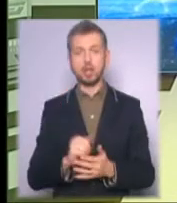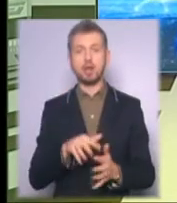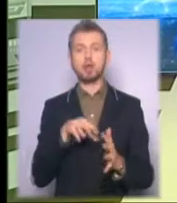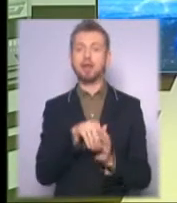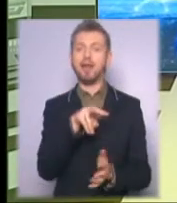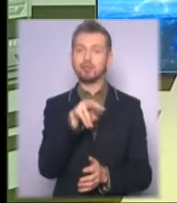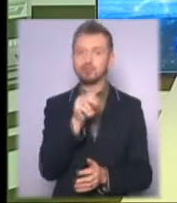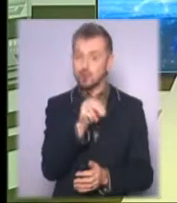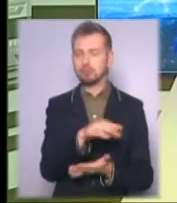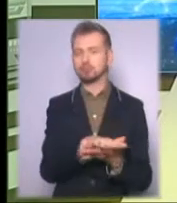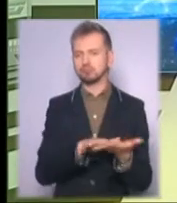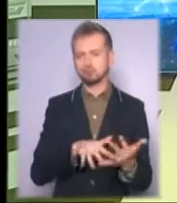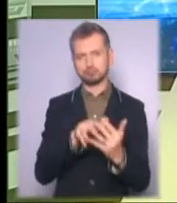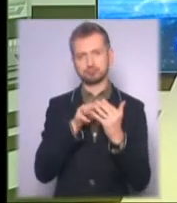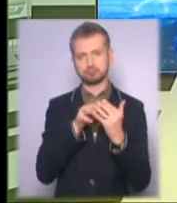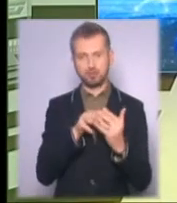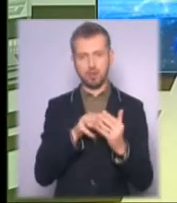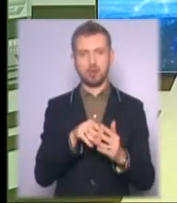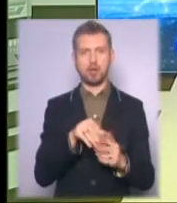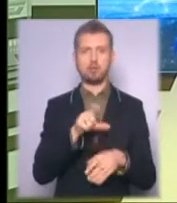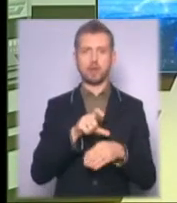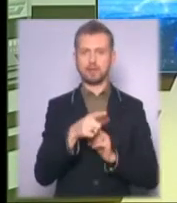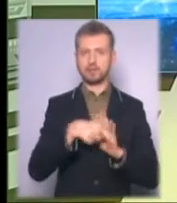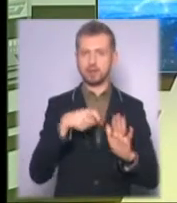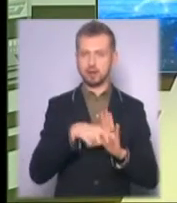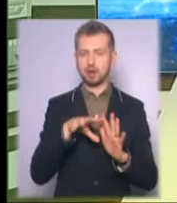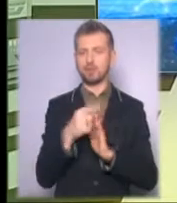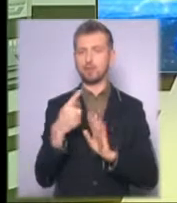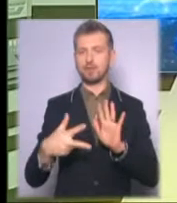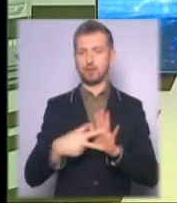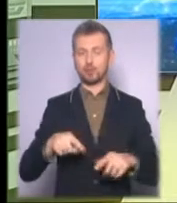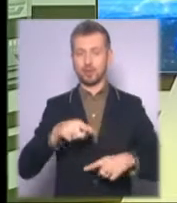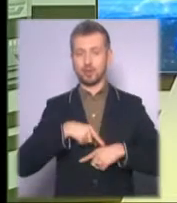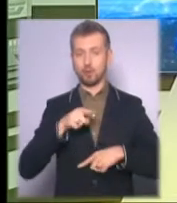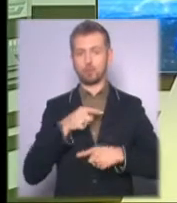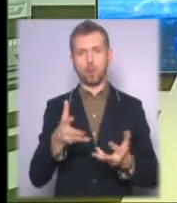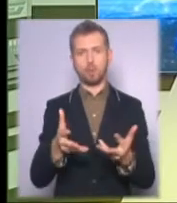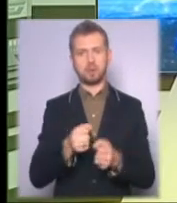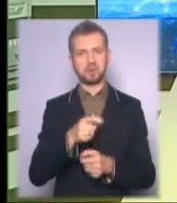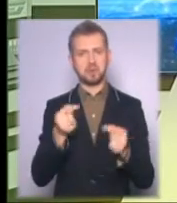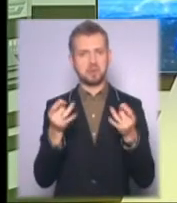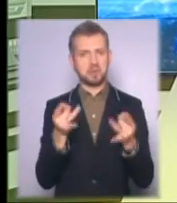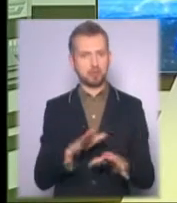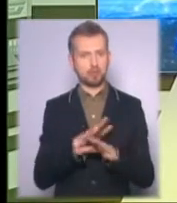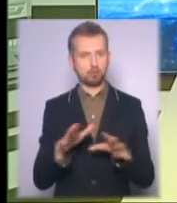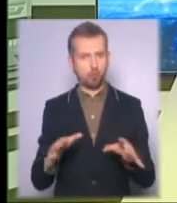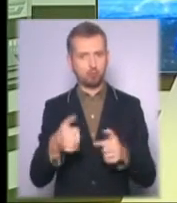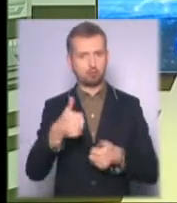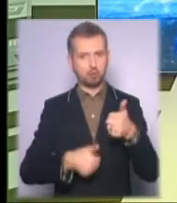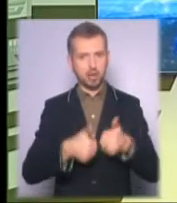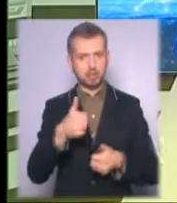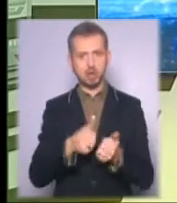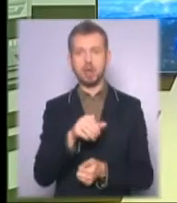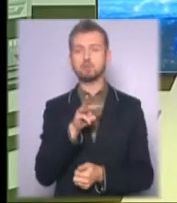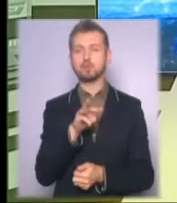лізі чемпіонів продовжує боротьбу донецький шахтар. В одній восьмій фіналу гірники отримали непростого суперника – гранда німецької бундес-ліги